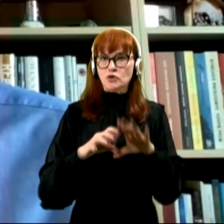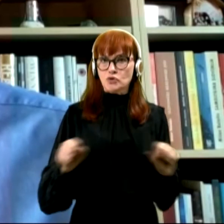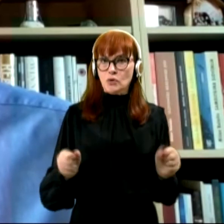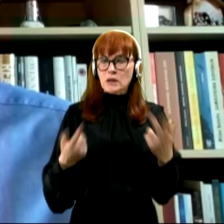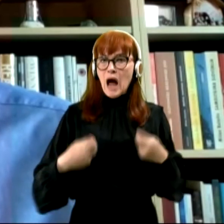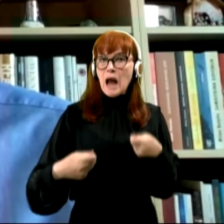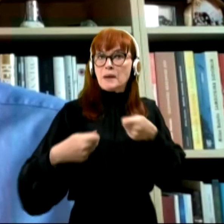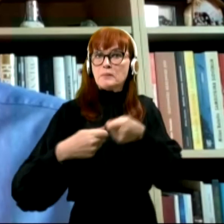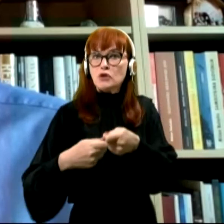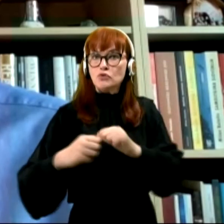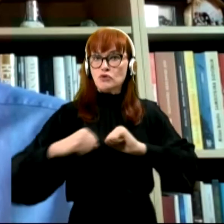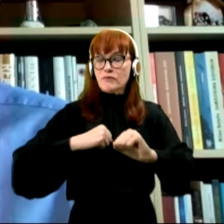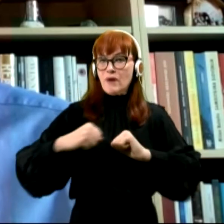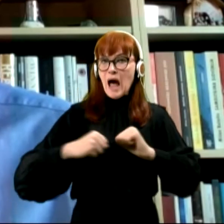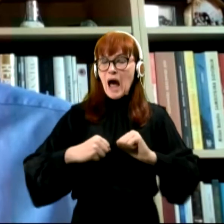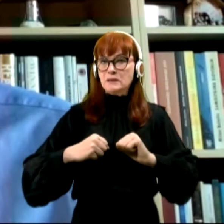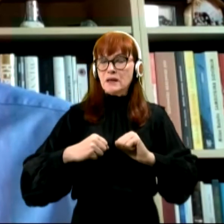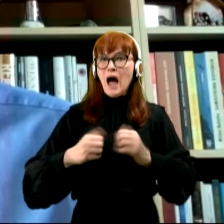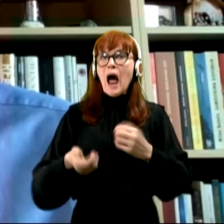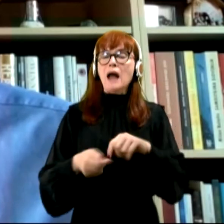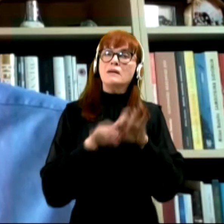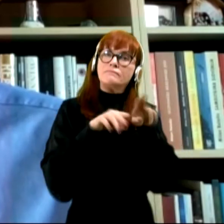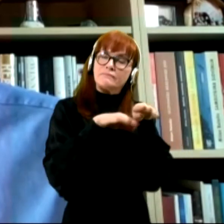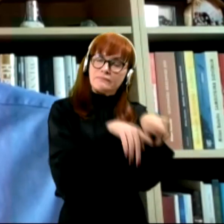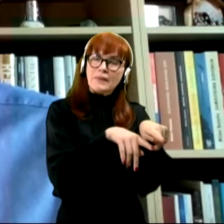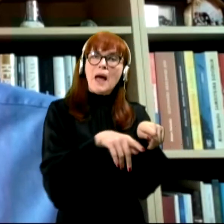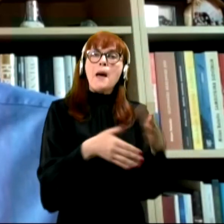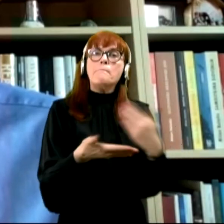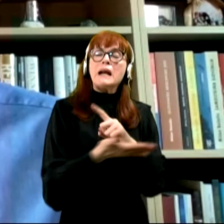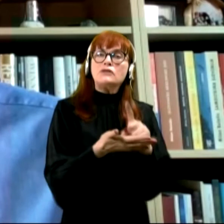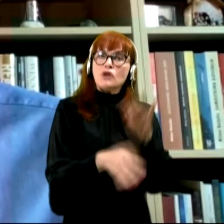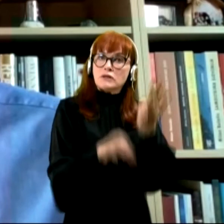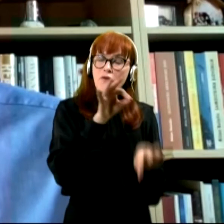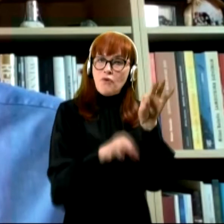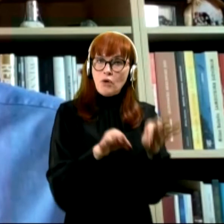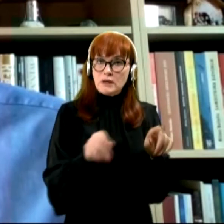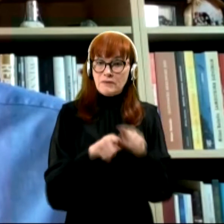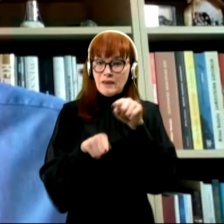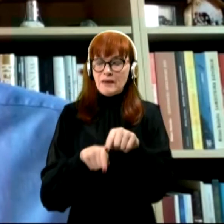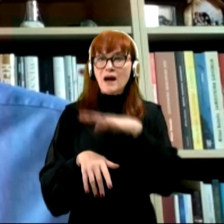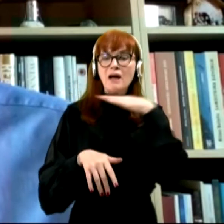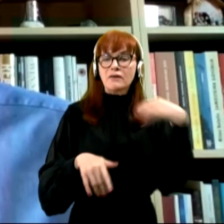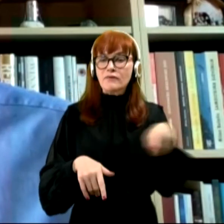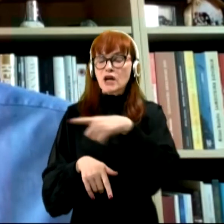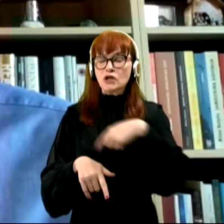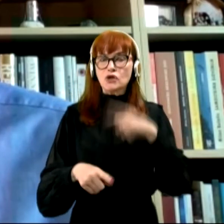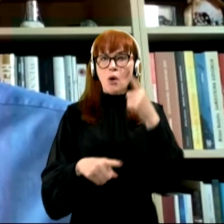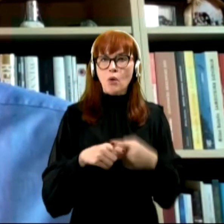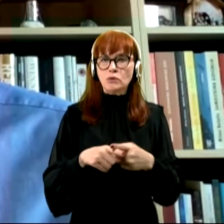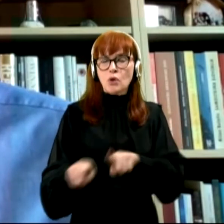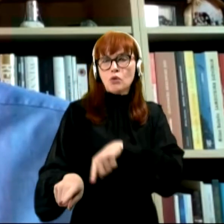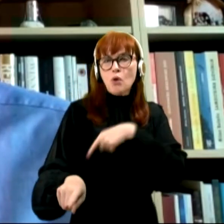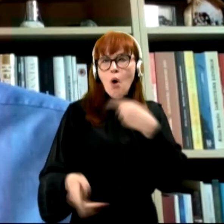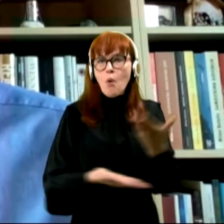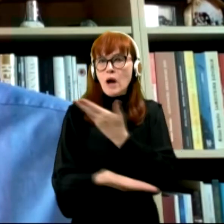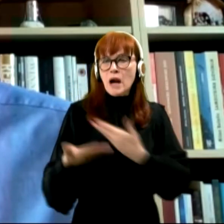pridružiti vladi, ali voditi naprečasne volitve. Takrat se je večina odločila po dolgim poglobljenim